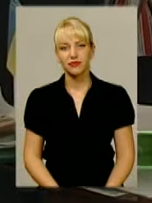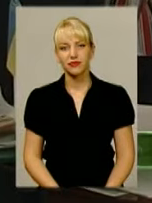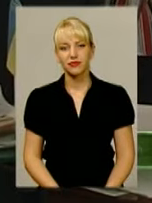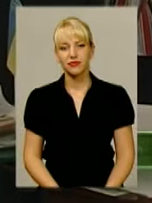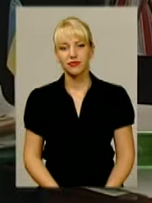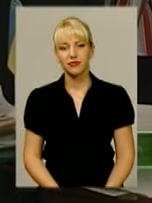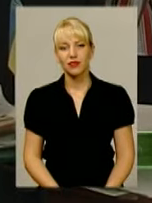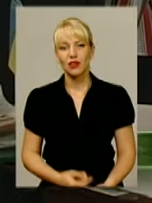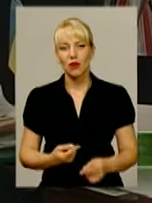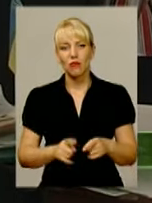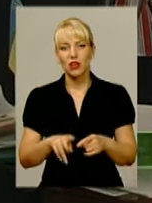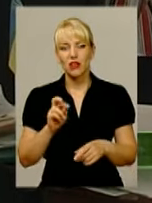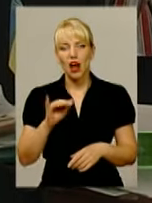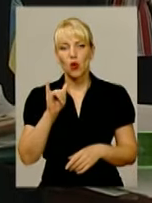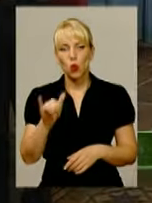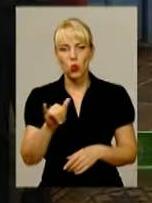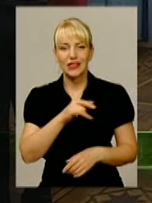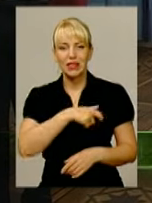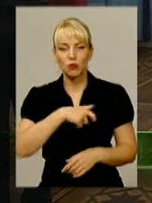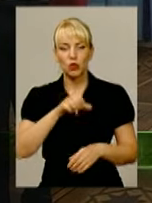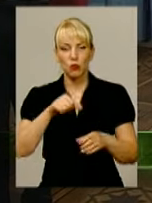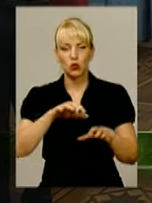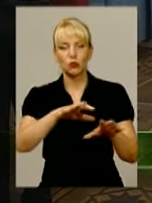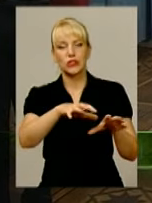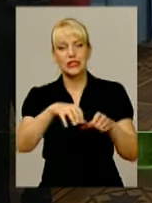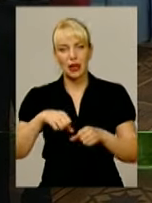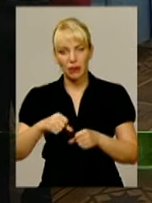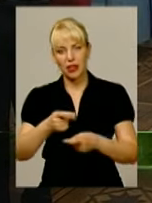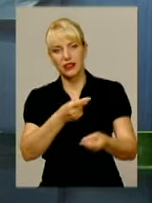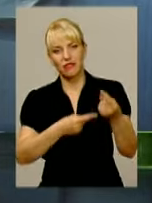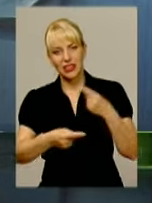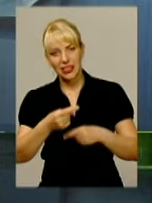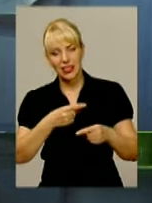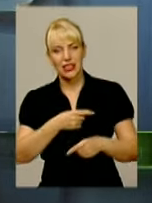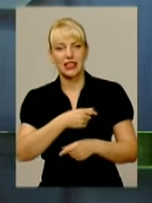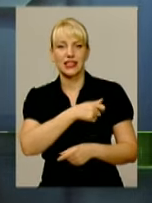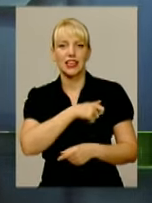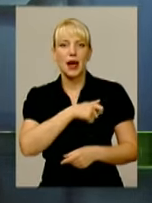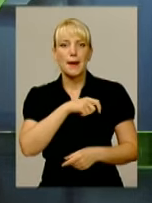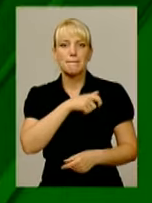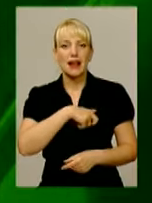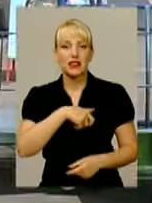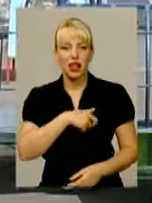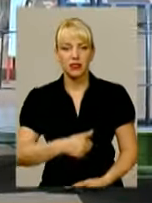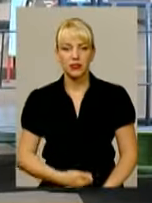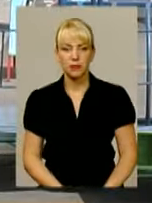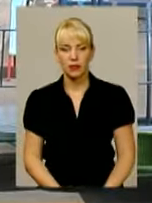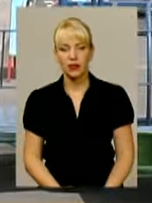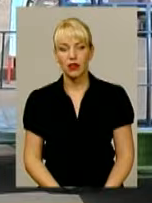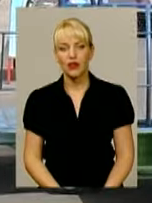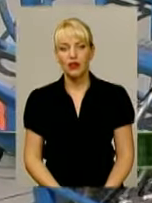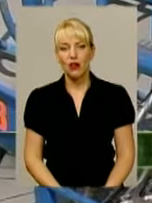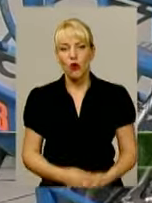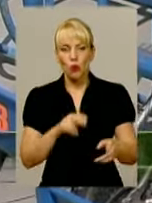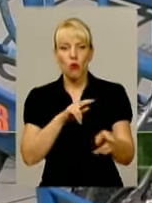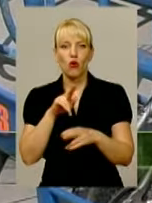Про те, як у депутатів можна буде мандат відкликати або про зміни до виборчого законодавства. Полювання на